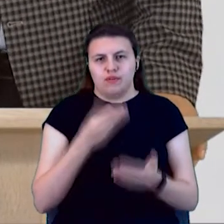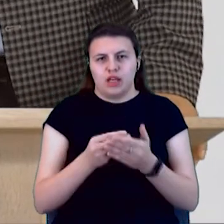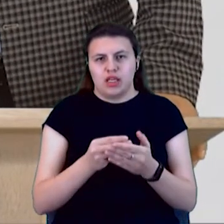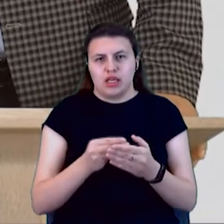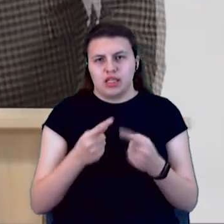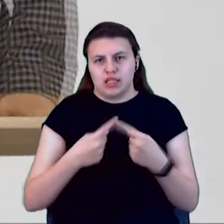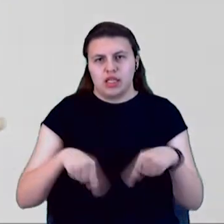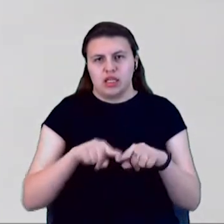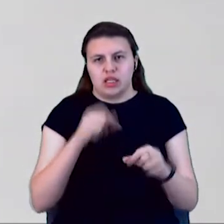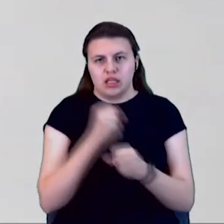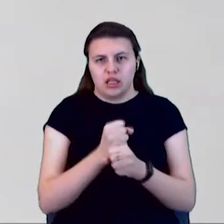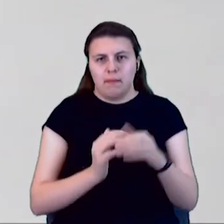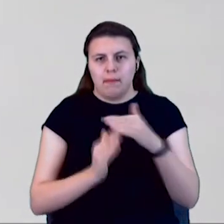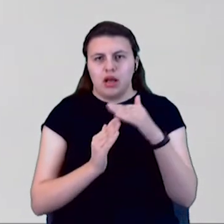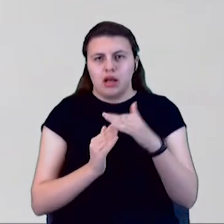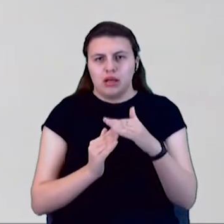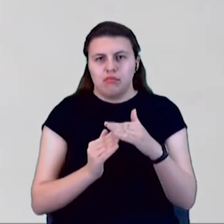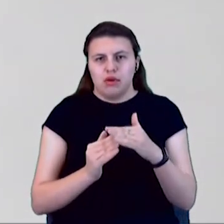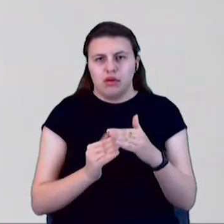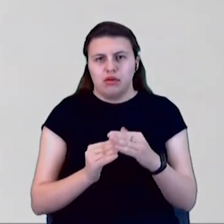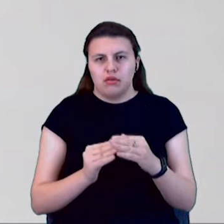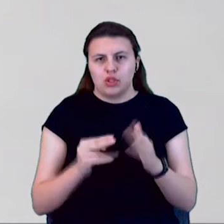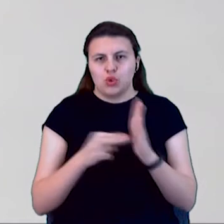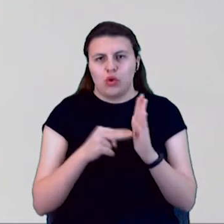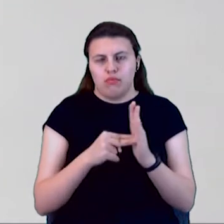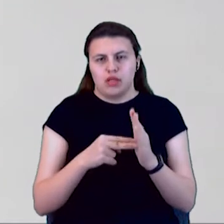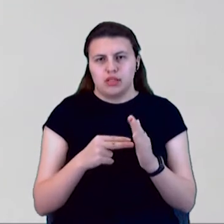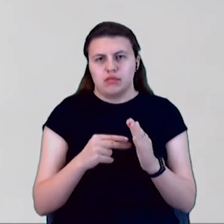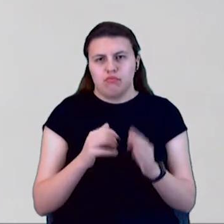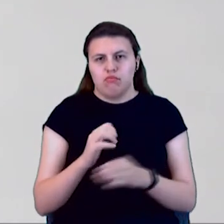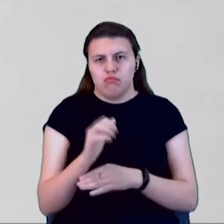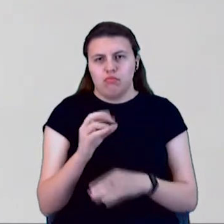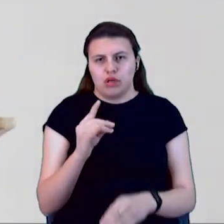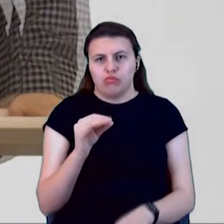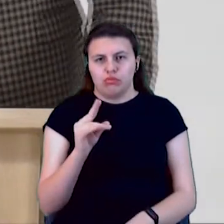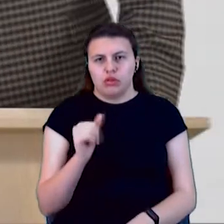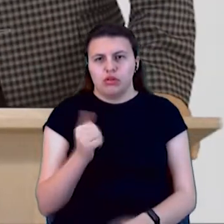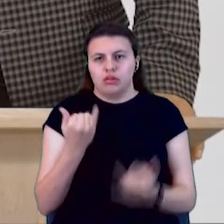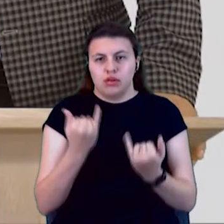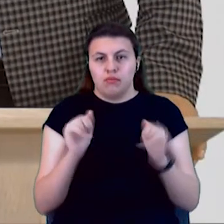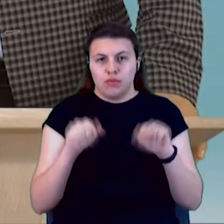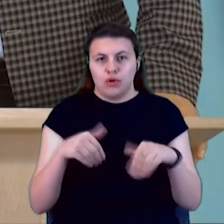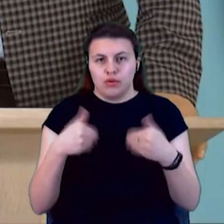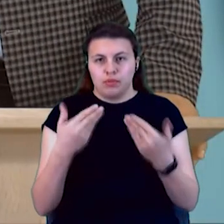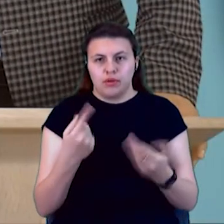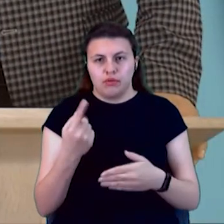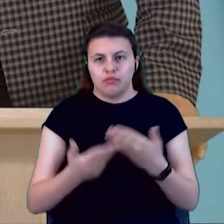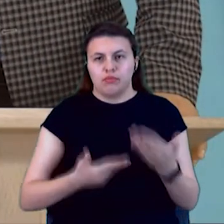добавочну стоїм продукту. Чи можете ви зараз запропонувати певні кроки, аби